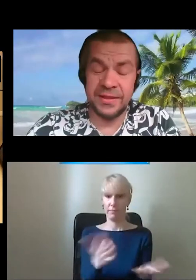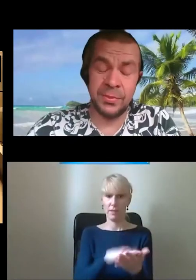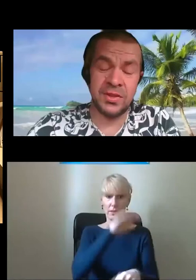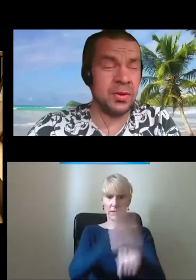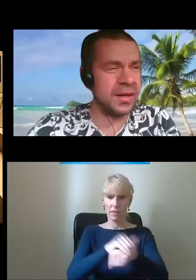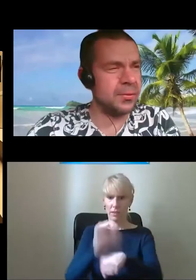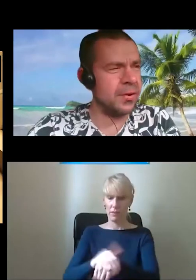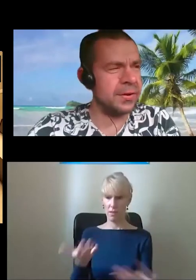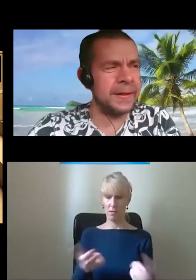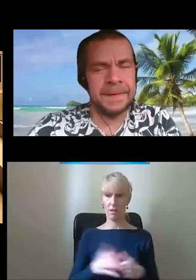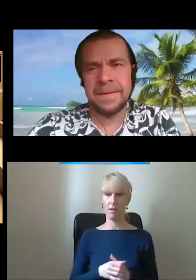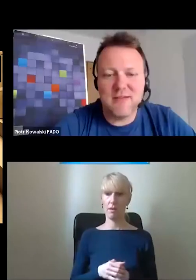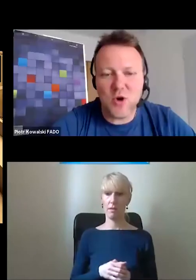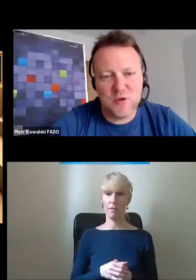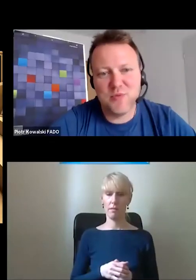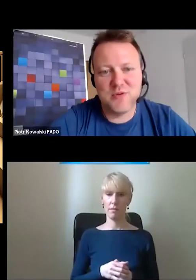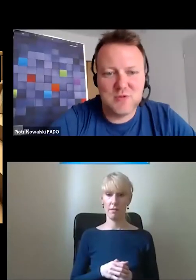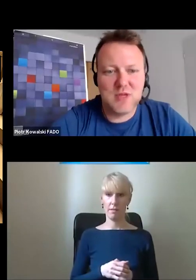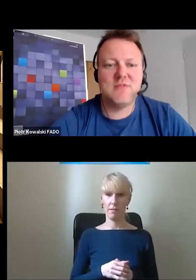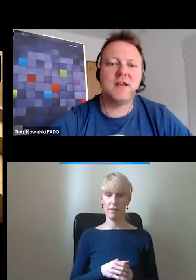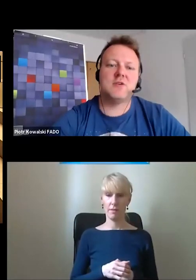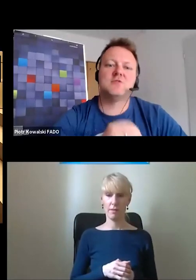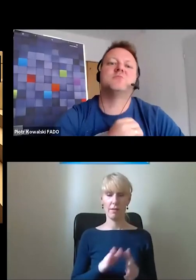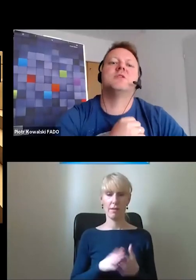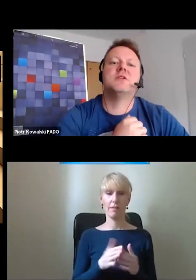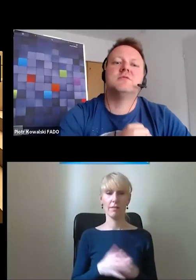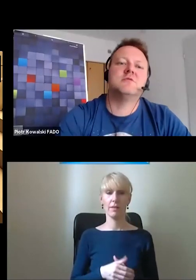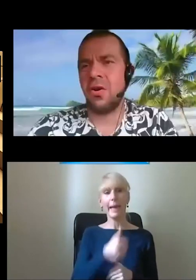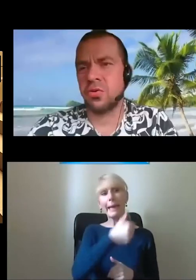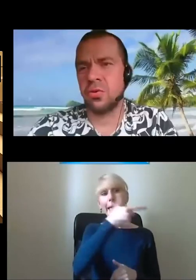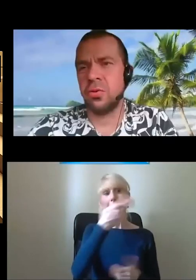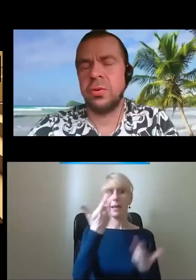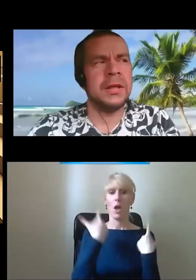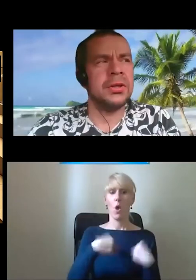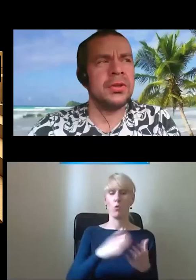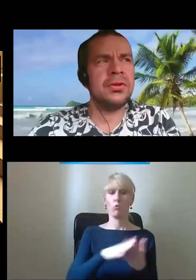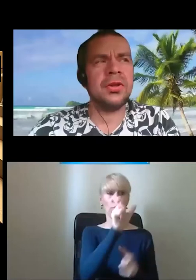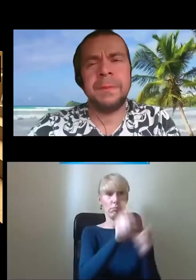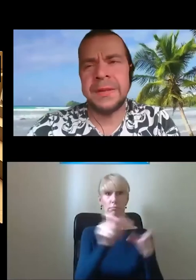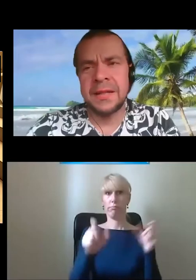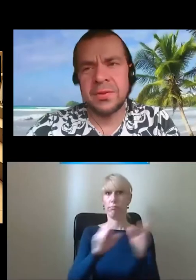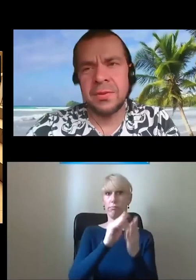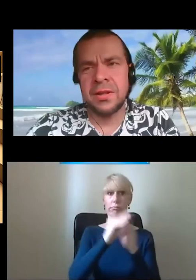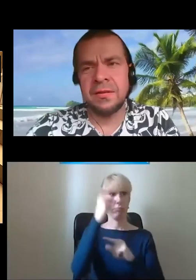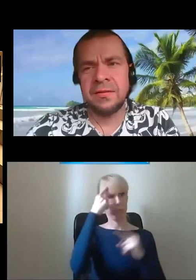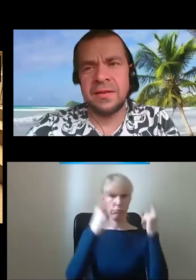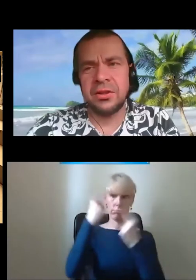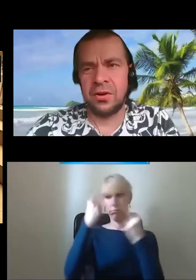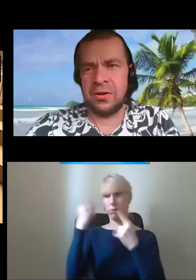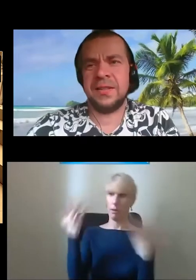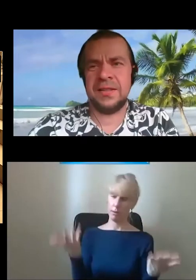nie chciałem powiedzieć mądre głowy. Przez wiele rąk po prostu. Przez rąk, wiele oczu. No i pytanie brzmi